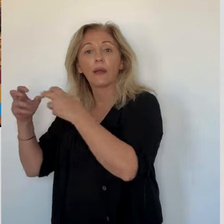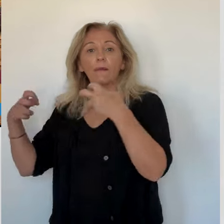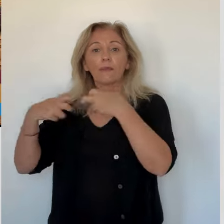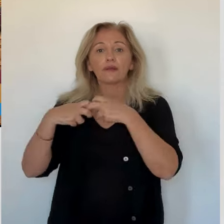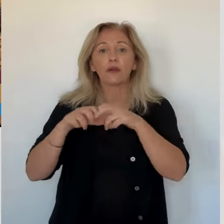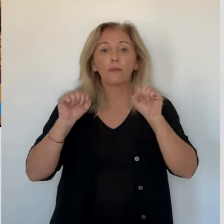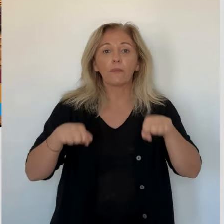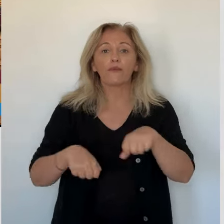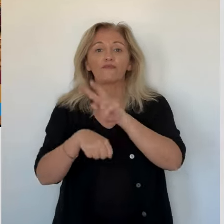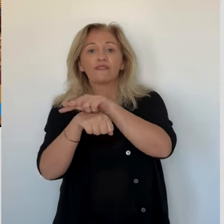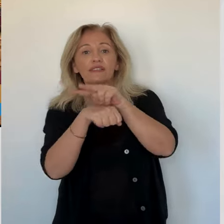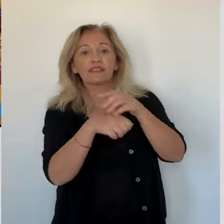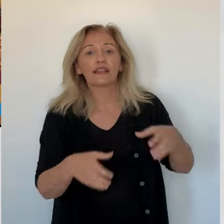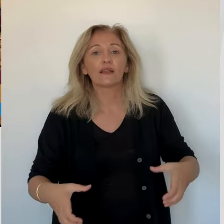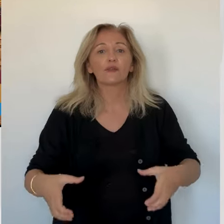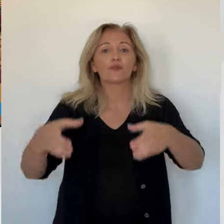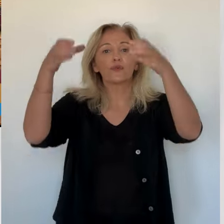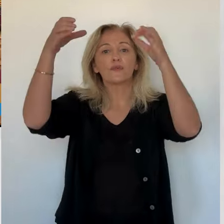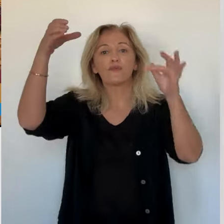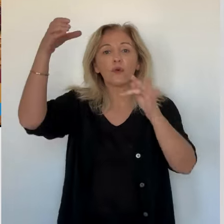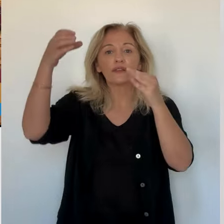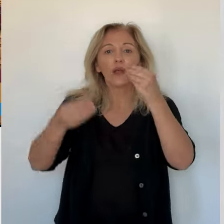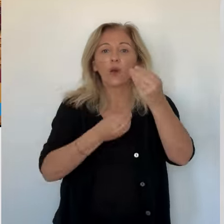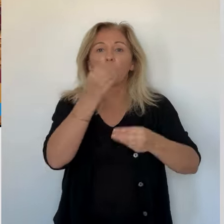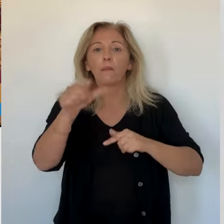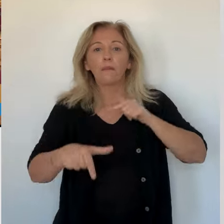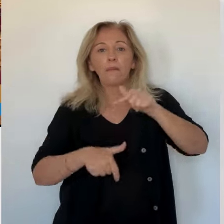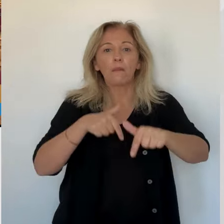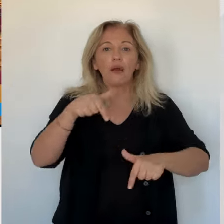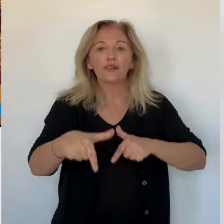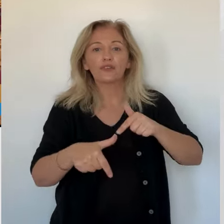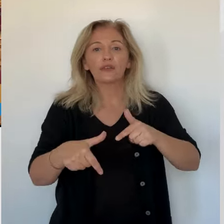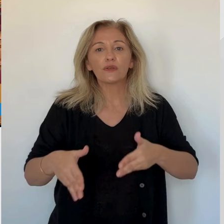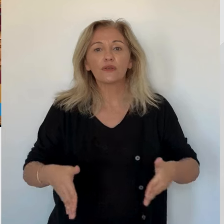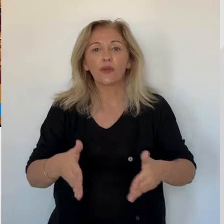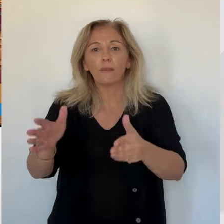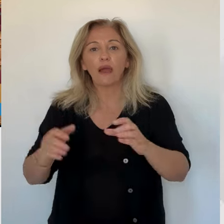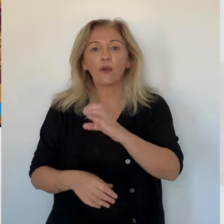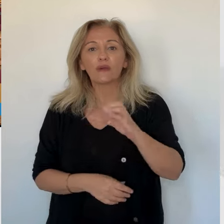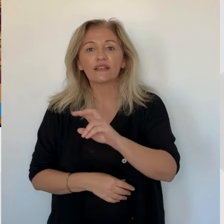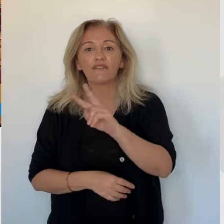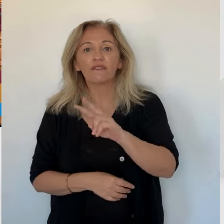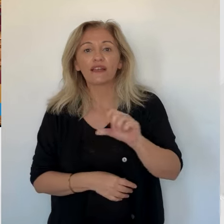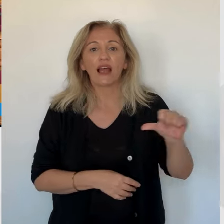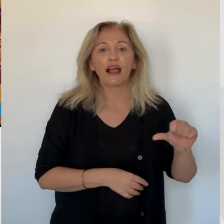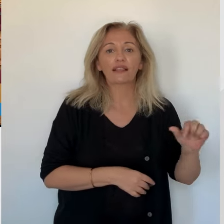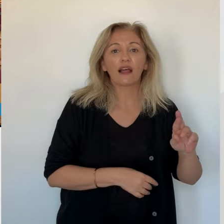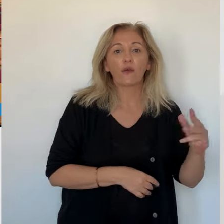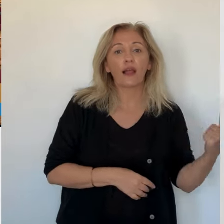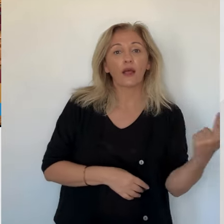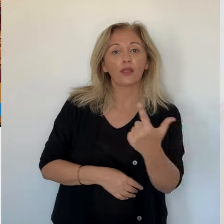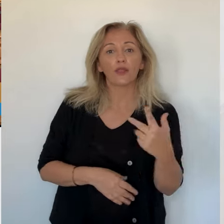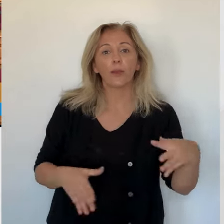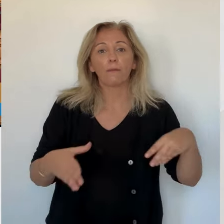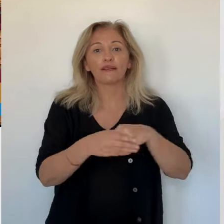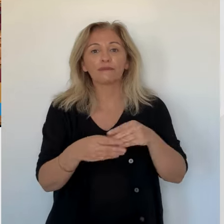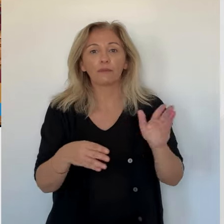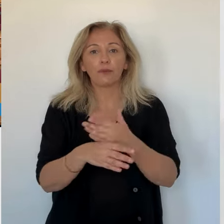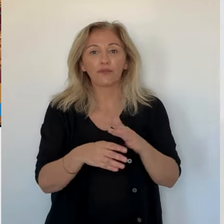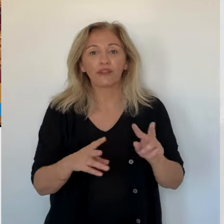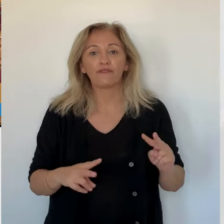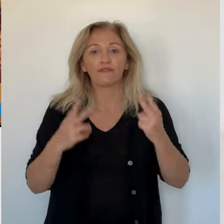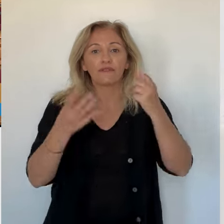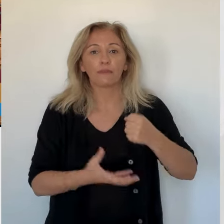ou encore à des itinéraires en Costa Verre ou en Altaro, qui sont nos deux partenaires principaux, et qui vont permettre à des touristés et aux